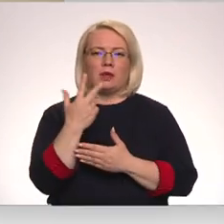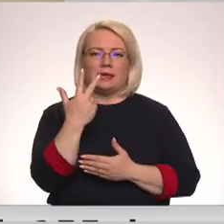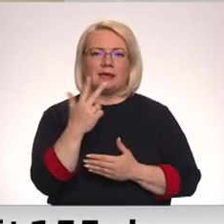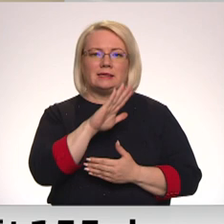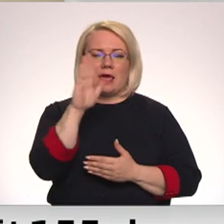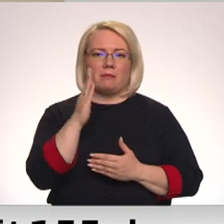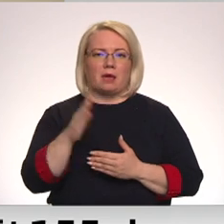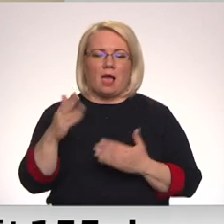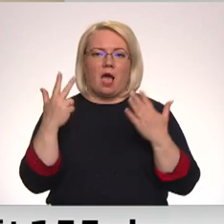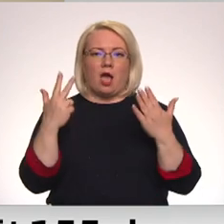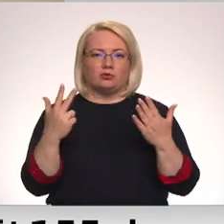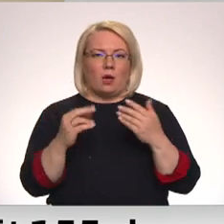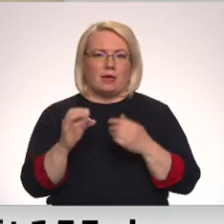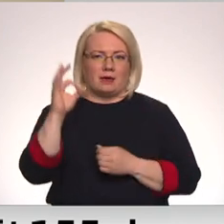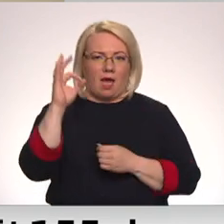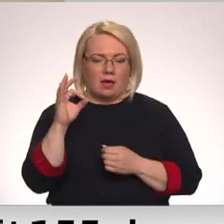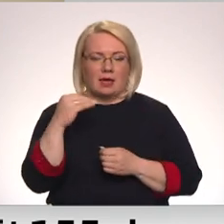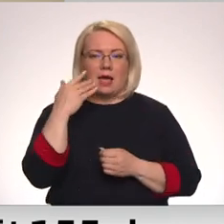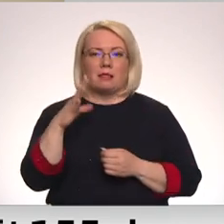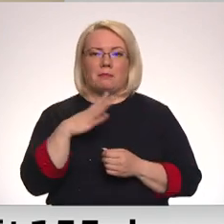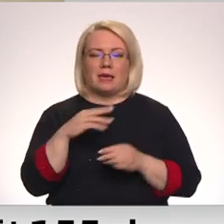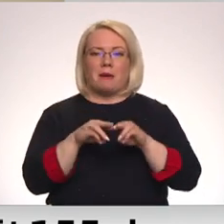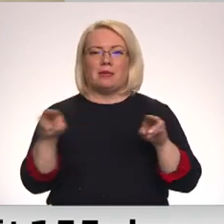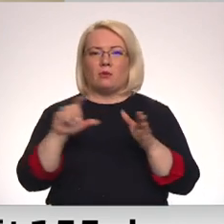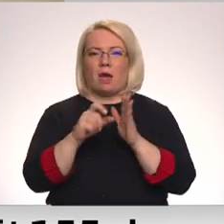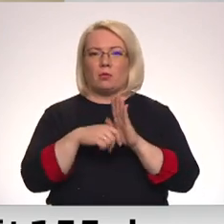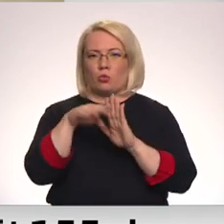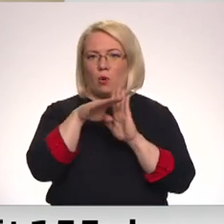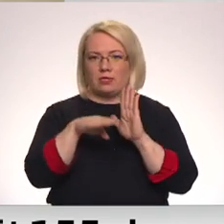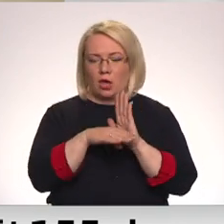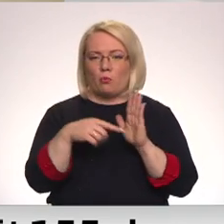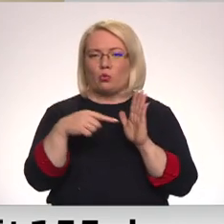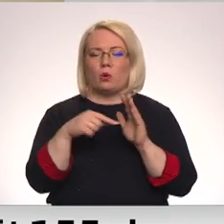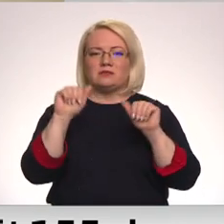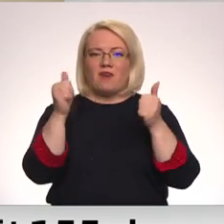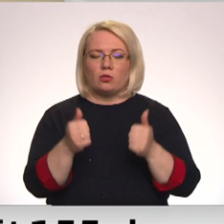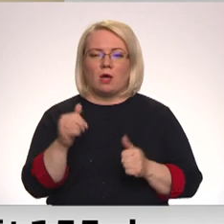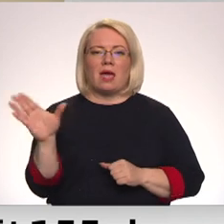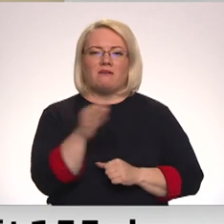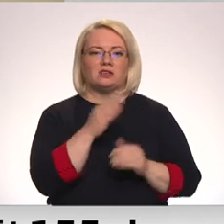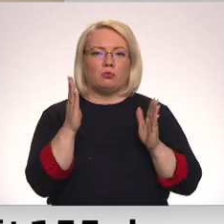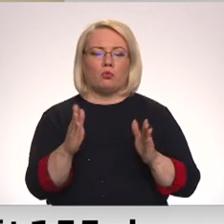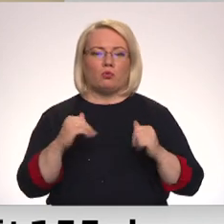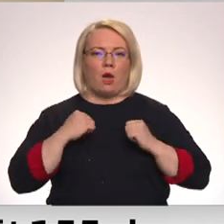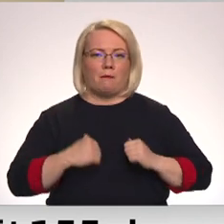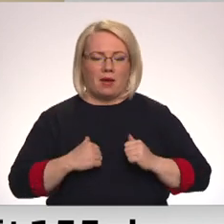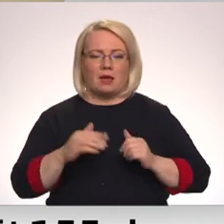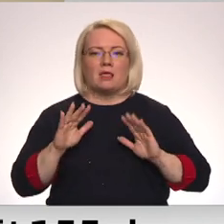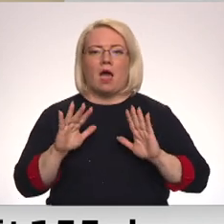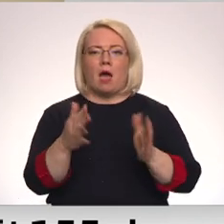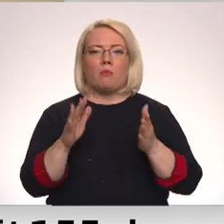Tad, kad tapa ministru kabineta noteikumi, viņa tapa ar mērķi, lai visi būtu apmierināti gar siltuma enerģijas